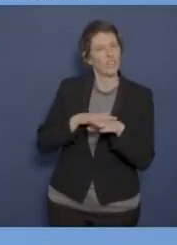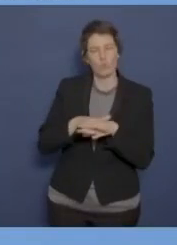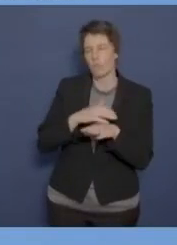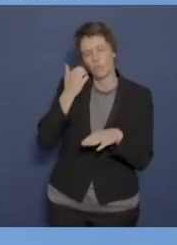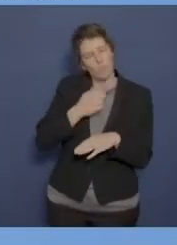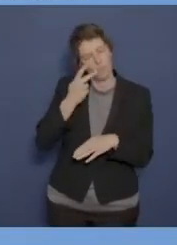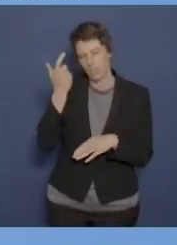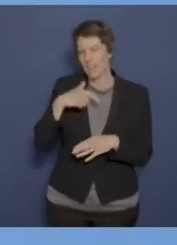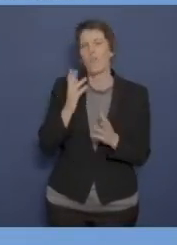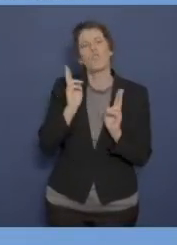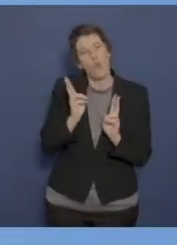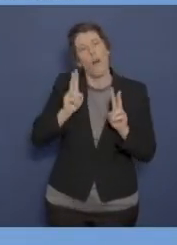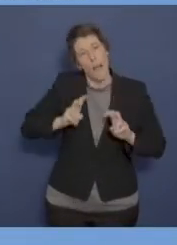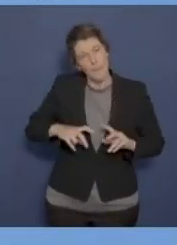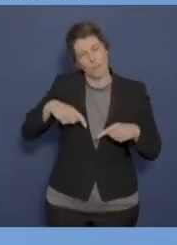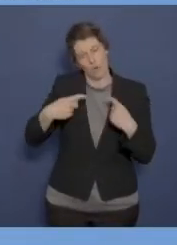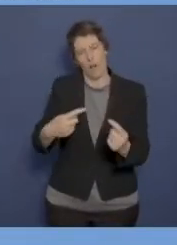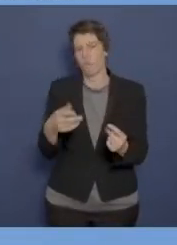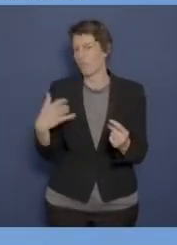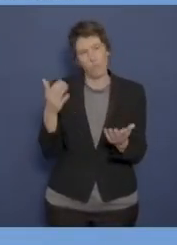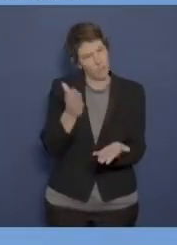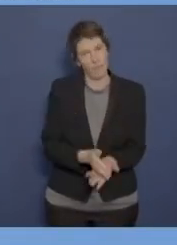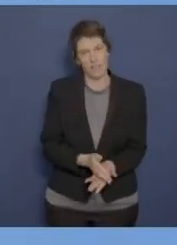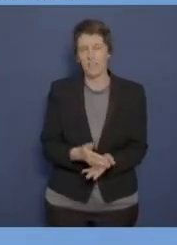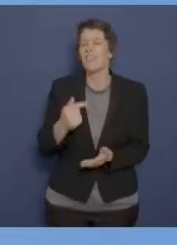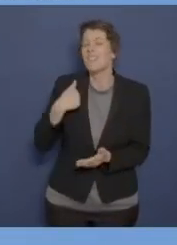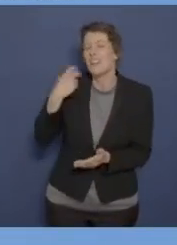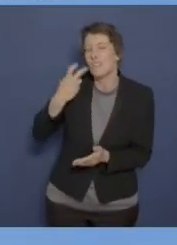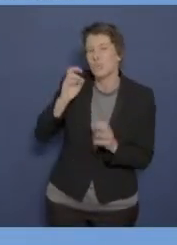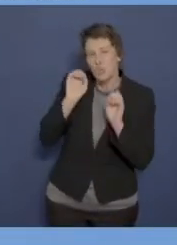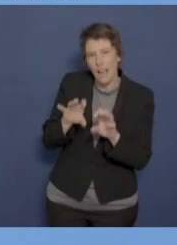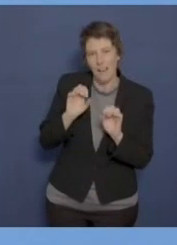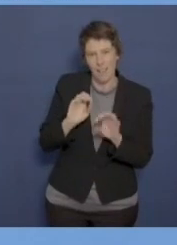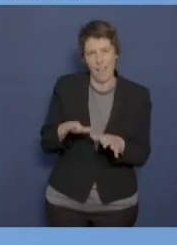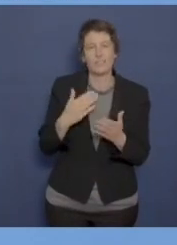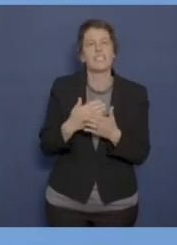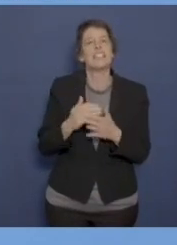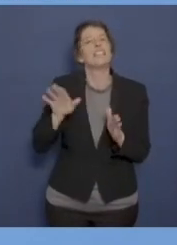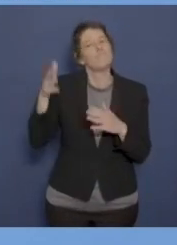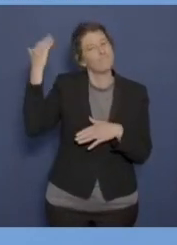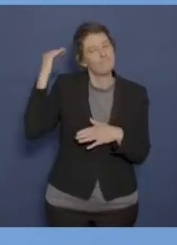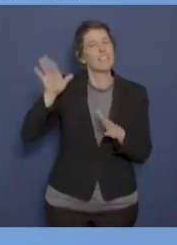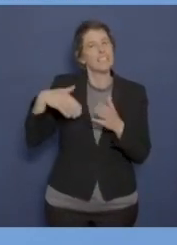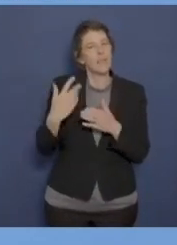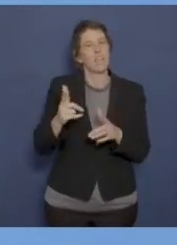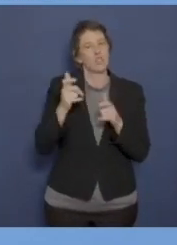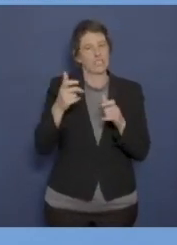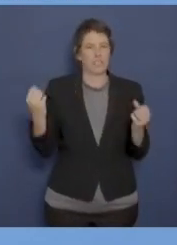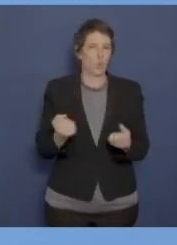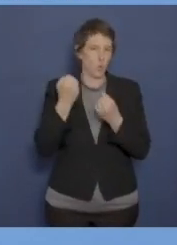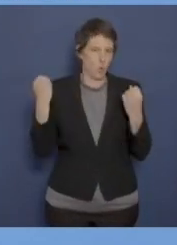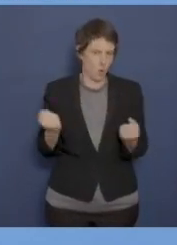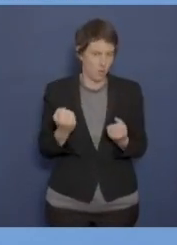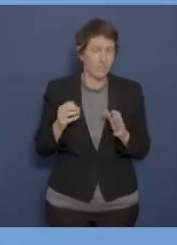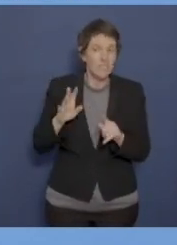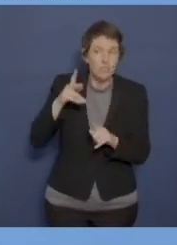um Verständnis. Das sind laufende Ermittlungen. Ich habe versucht, Ihnen zu erklären, dass es ein Schießvorhaben gegeben hat. da prüft man jetzt, ob